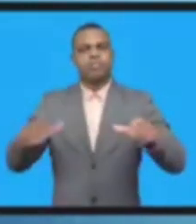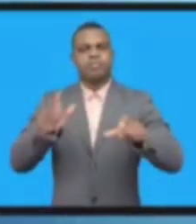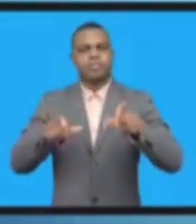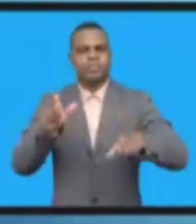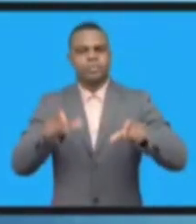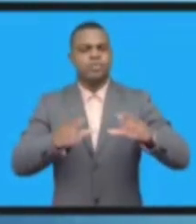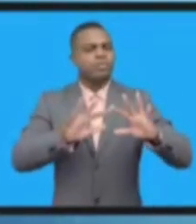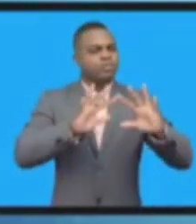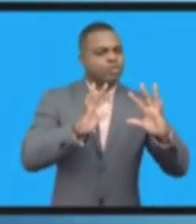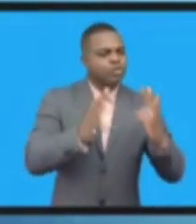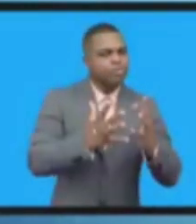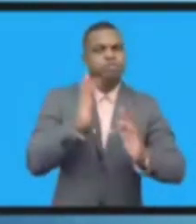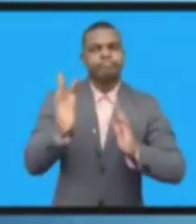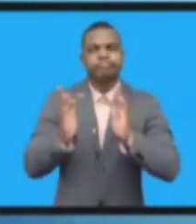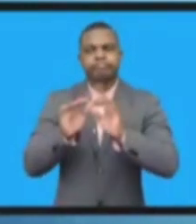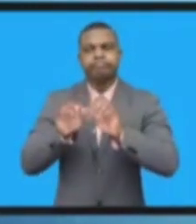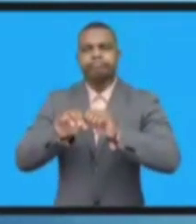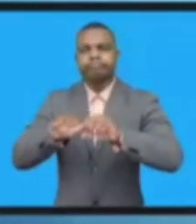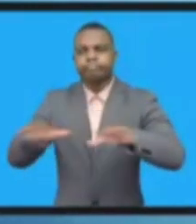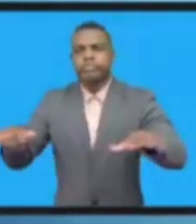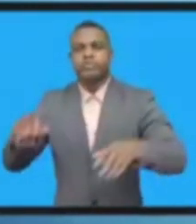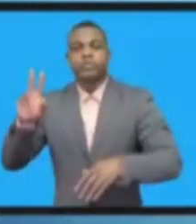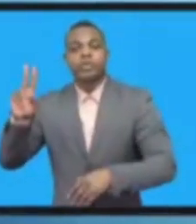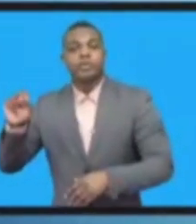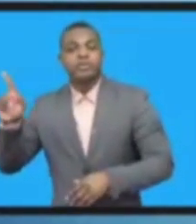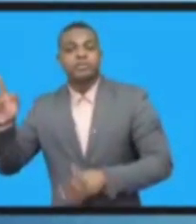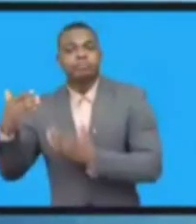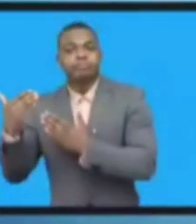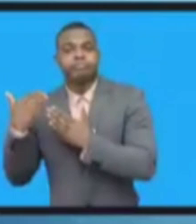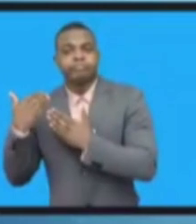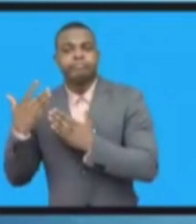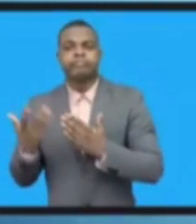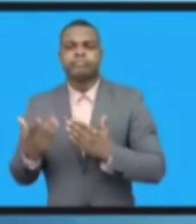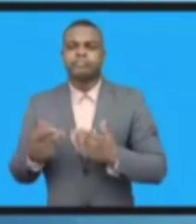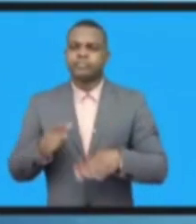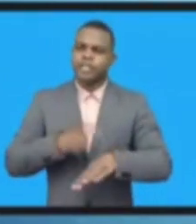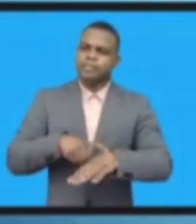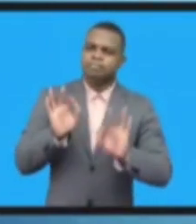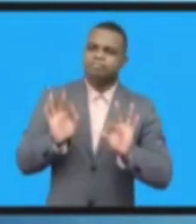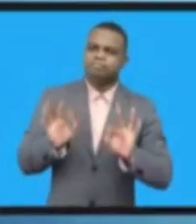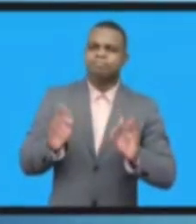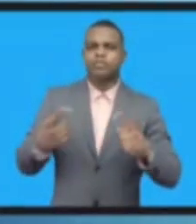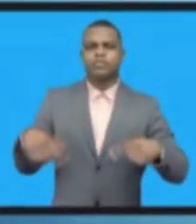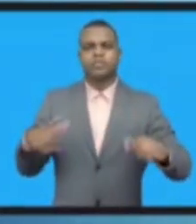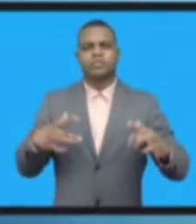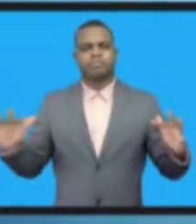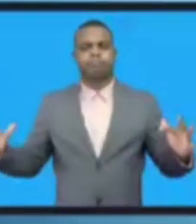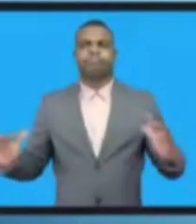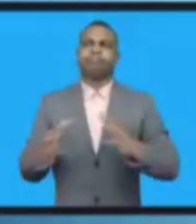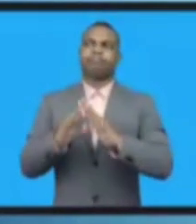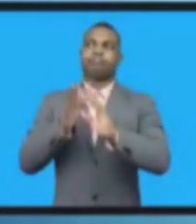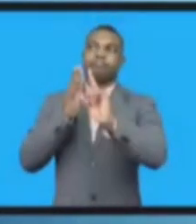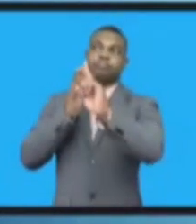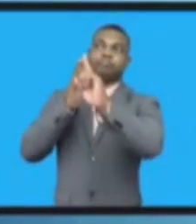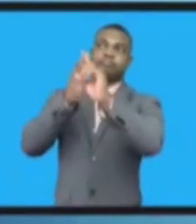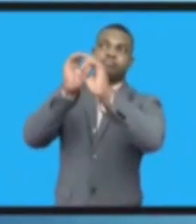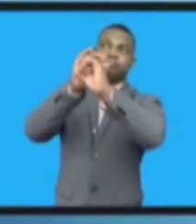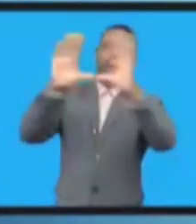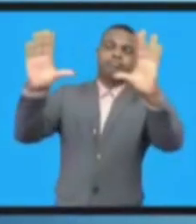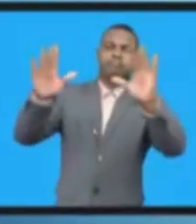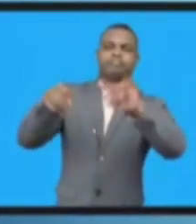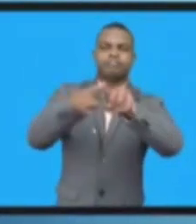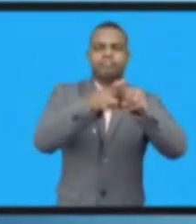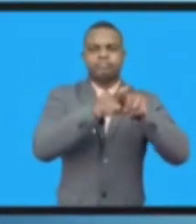ООН именно то место, в котором мы можем объединить свои усилия и выработать это общее